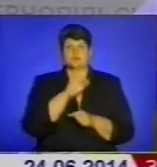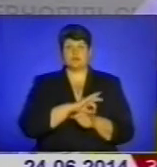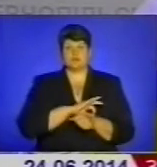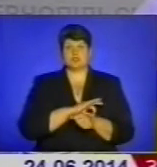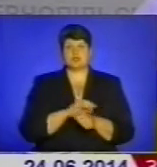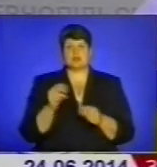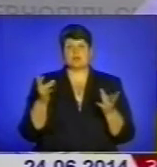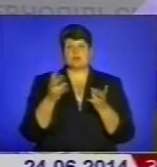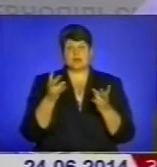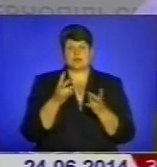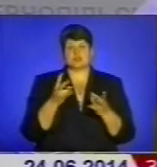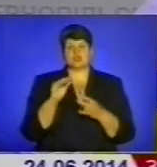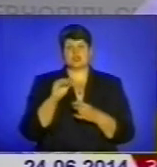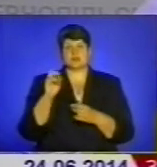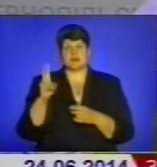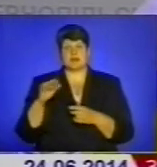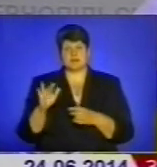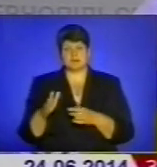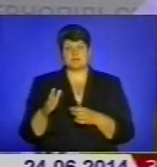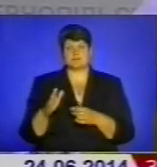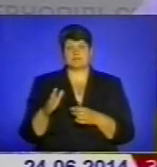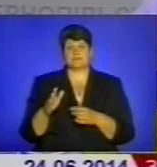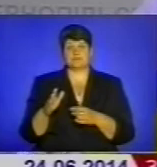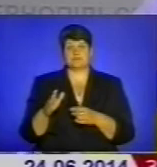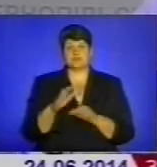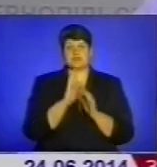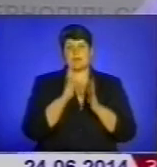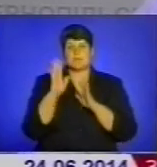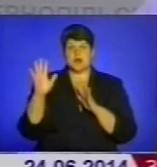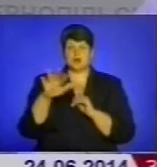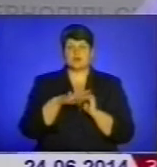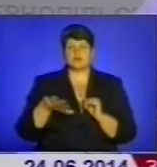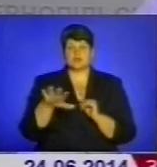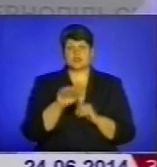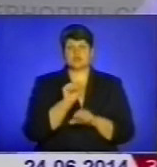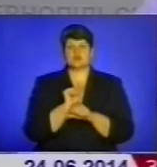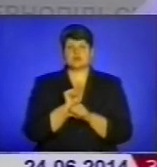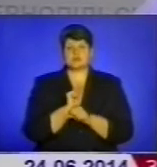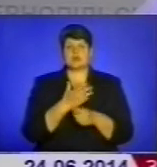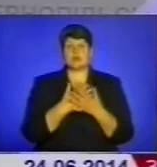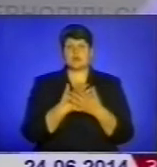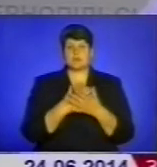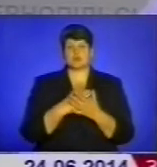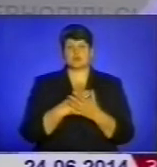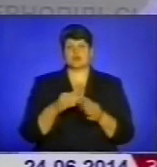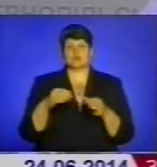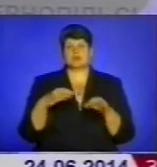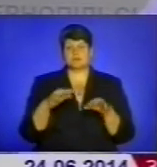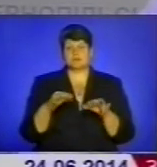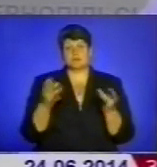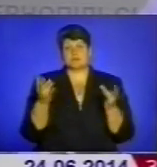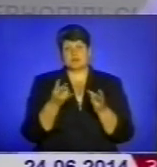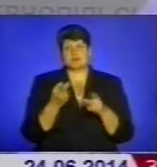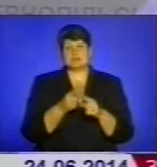жеків, для вимощення якихось ділянок біля будинків, чи на паркові території, чи на зупинки громадського транспорту. Тобто по потребі. Але на все це буде